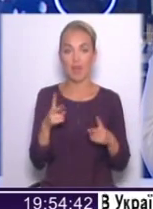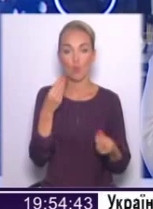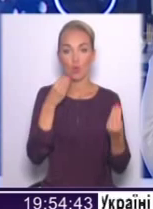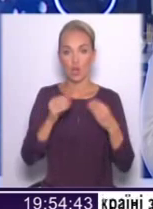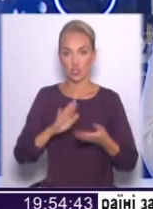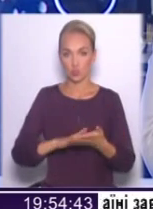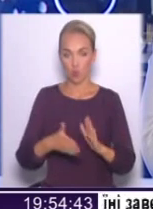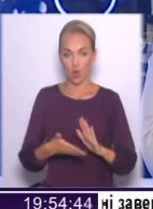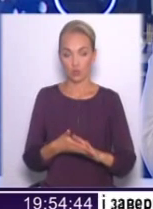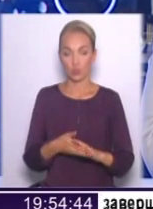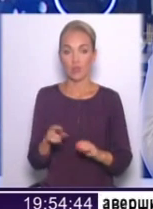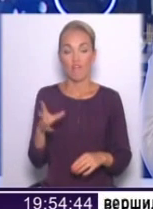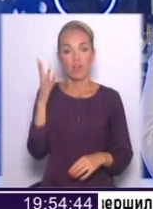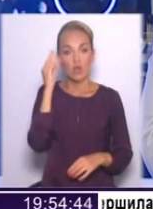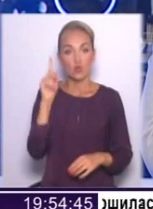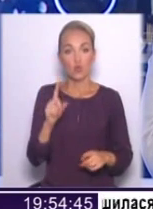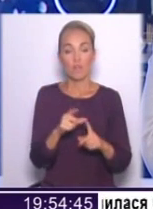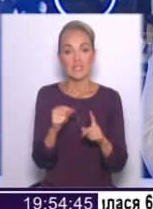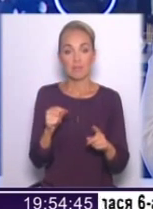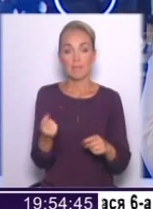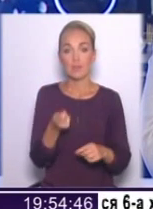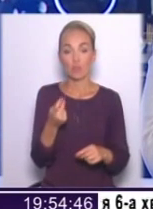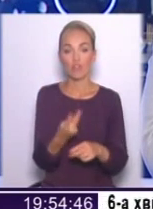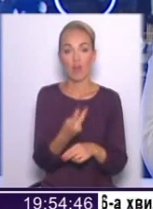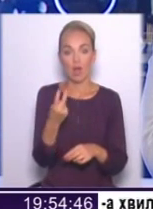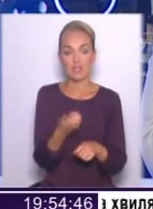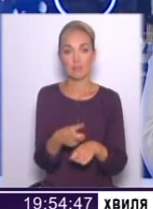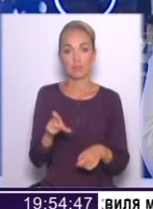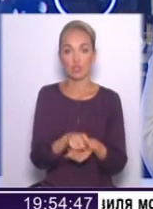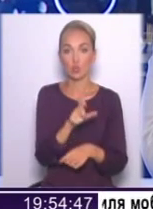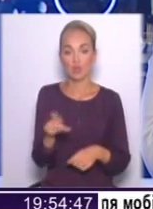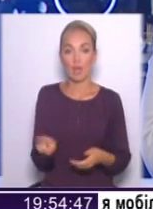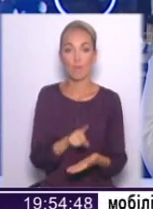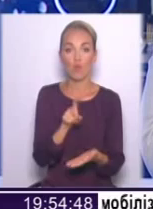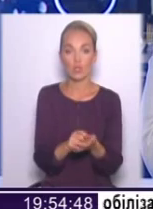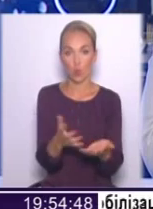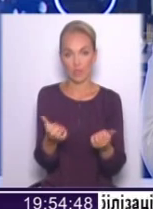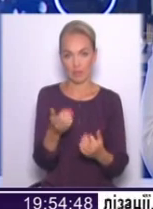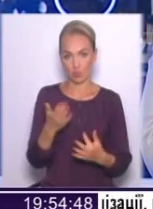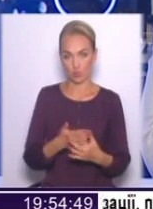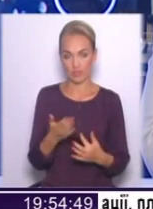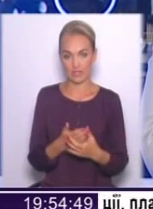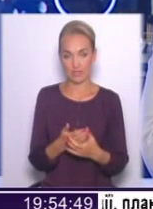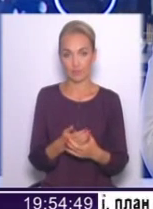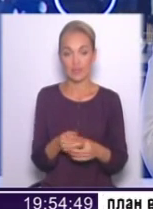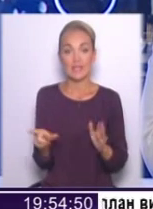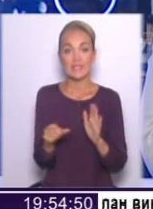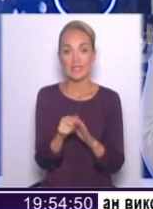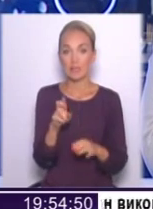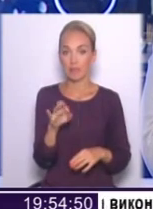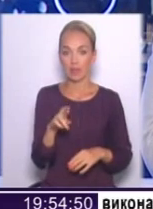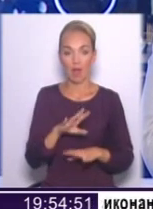раз говорю, що я вважаю, що в принципі, мінімум, в два рази більше людей повинні отримати субсидії. Тому що те, що зараз, ну, з ким би я не говорив, зараз,